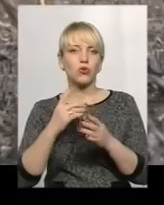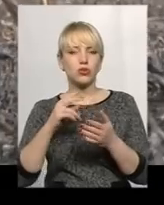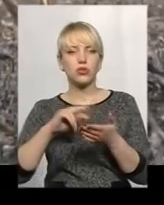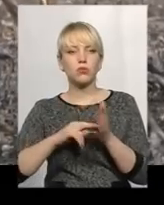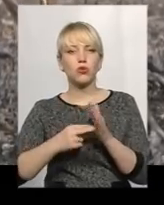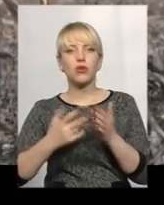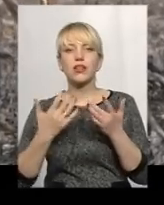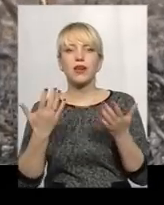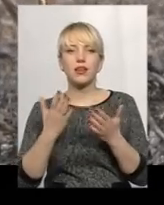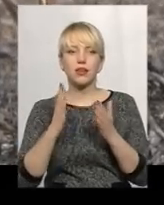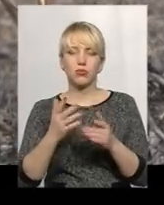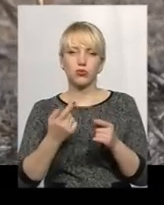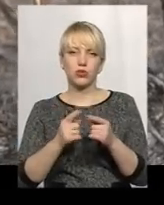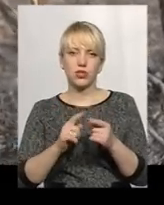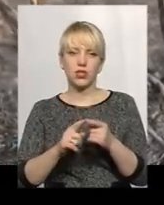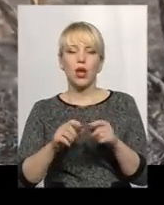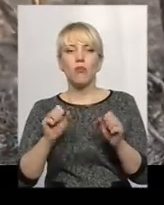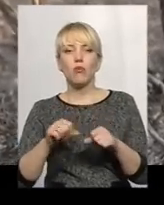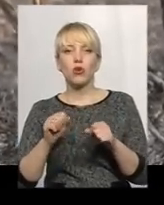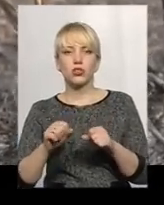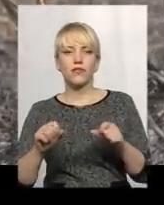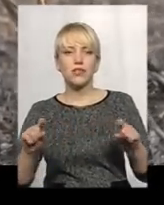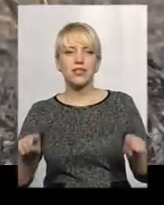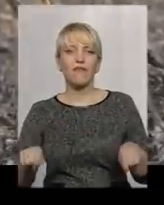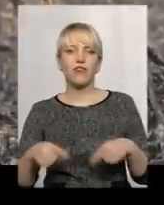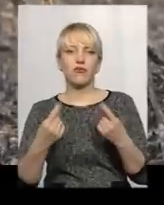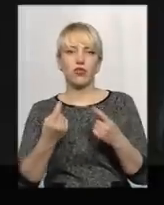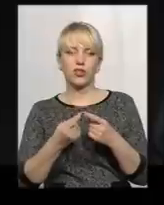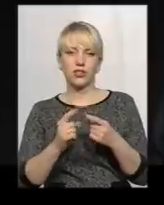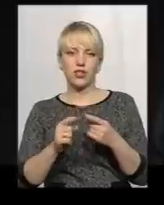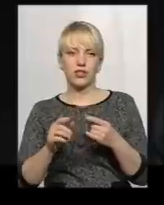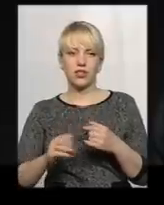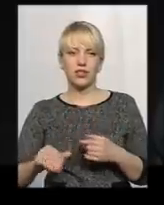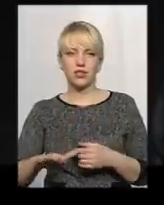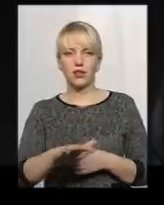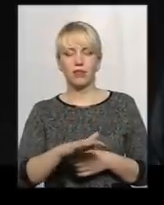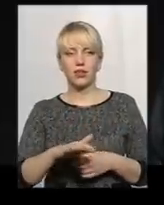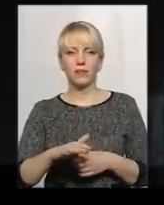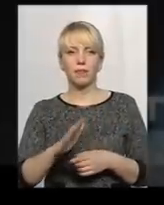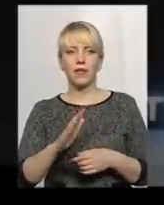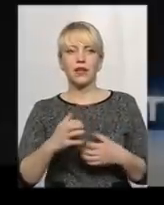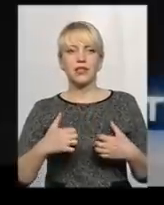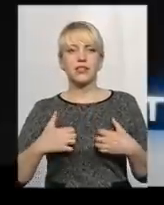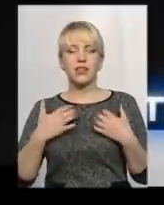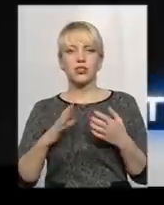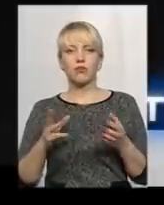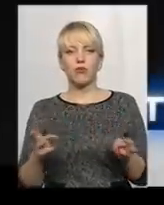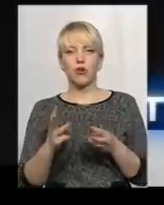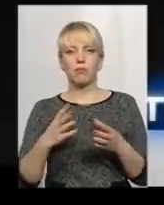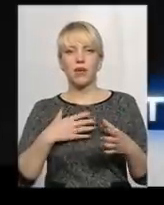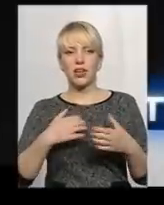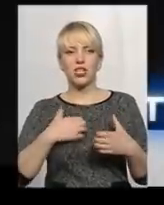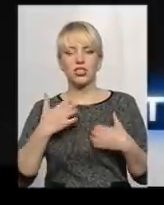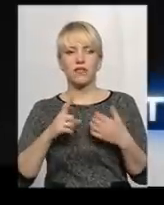які із них матимуть взагалі б можливість відтворитися на цій землі. Вогонь був дуже страшно, переживав, що воно взагалі не кинулося